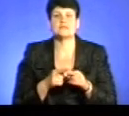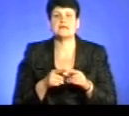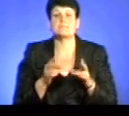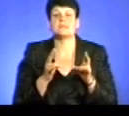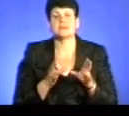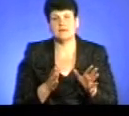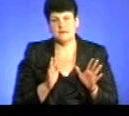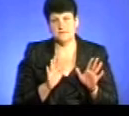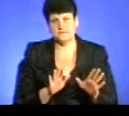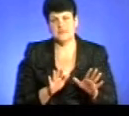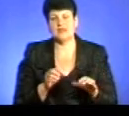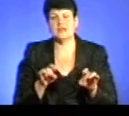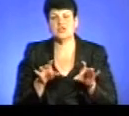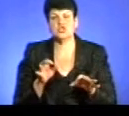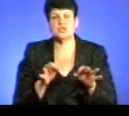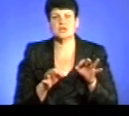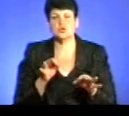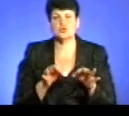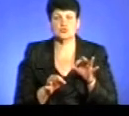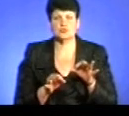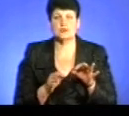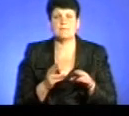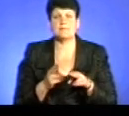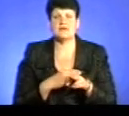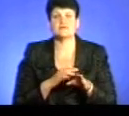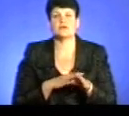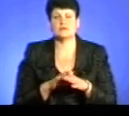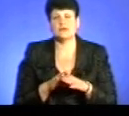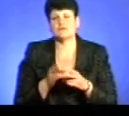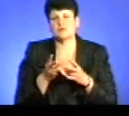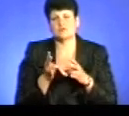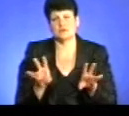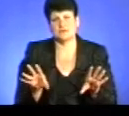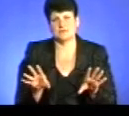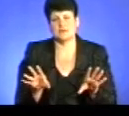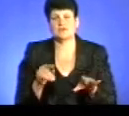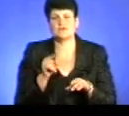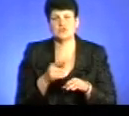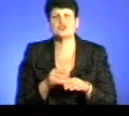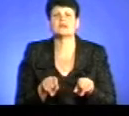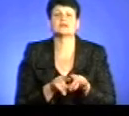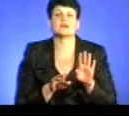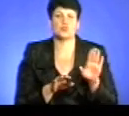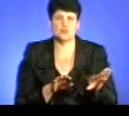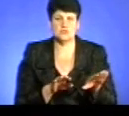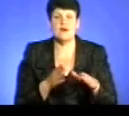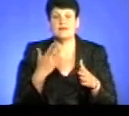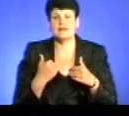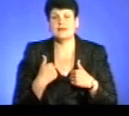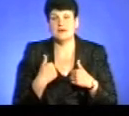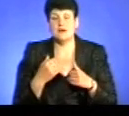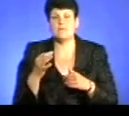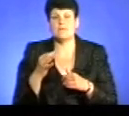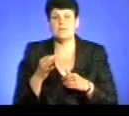Рішення суду без виконання, без зуби, абсолютно нікому не потрібне. В тій частині також. Але я правник,